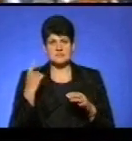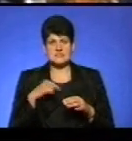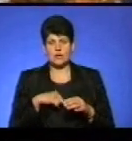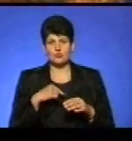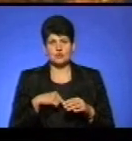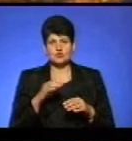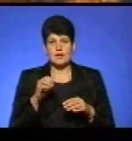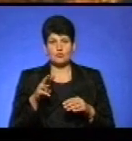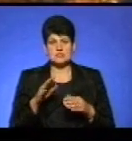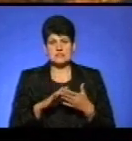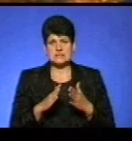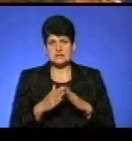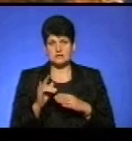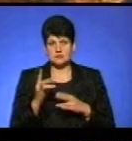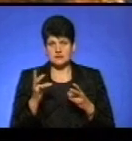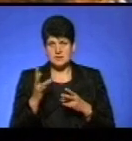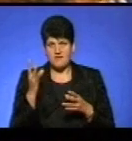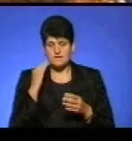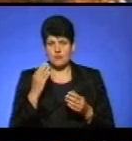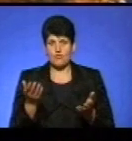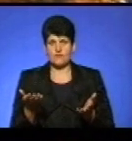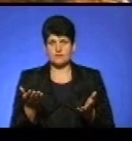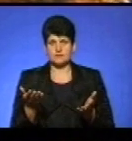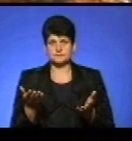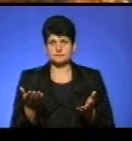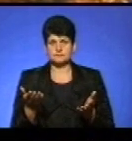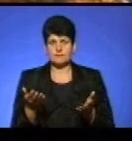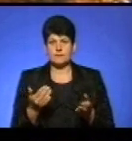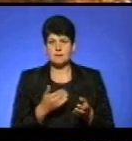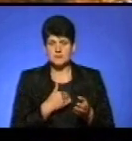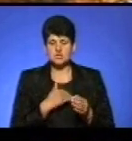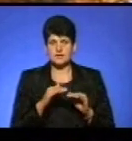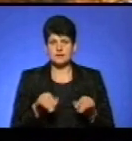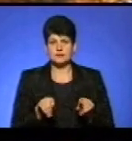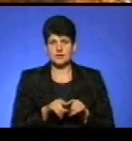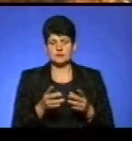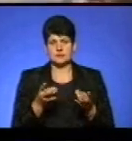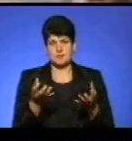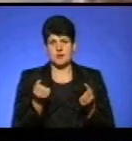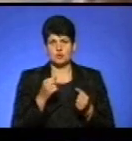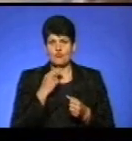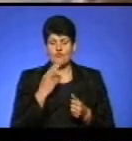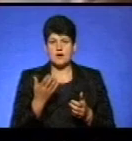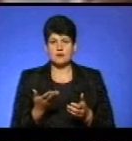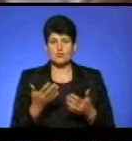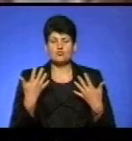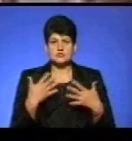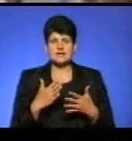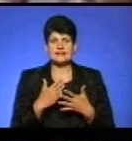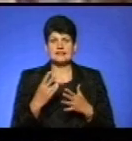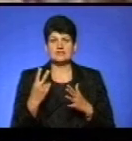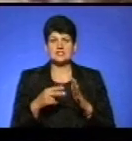-емоційний стан дитини теж повинен враховуватися, хоча і бажання батьків також повинно братися до уваги. Вже є, по суті,